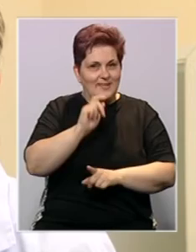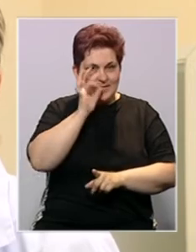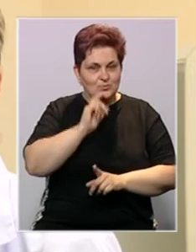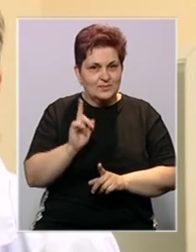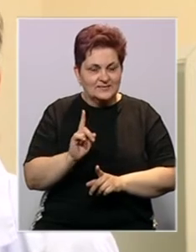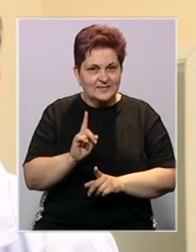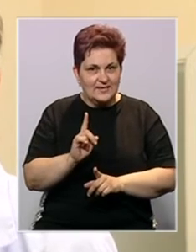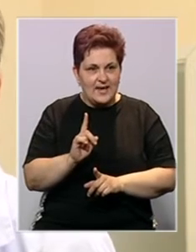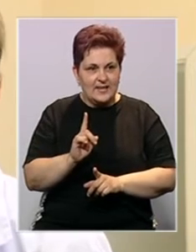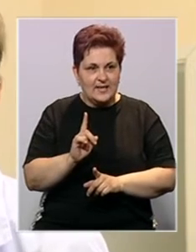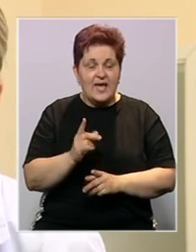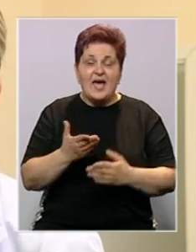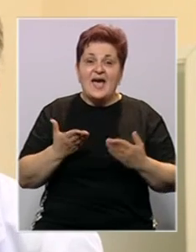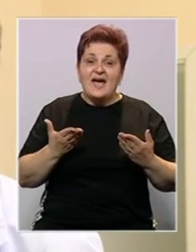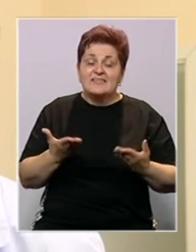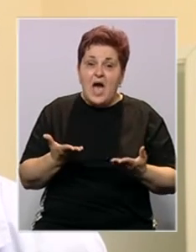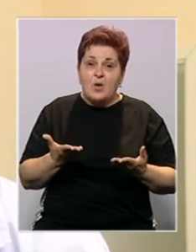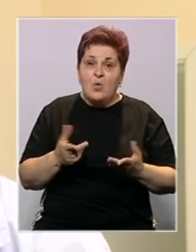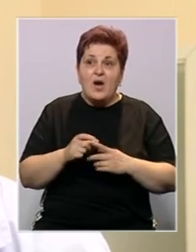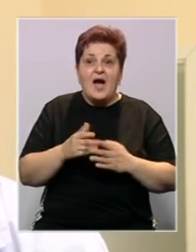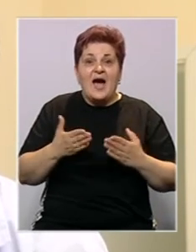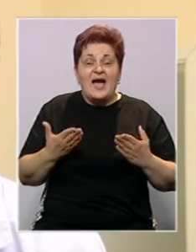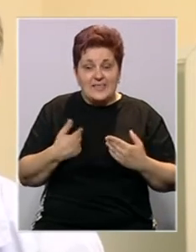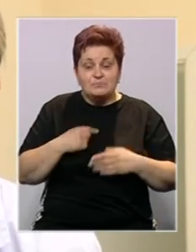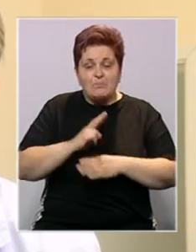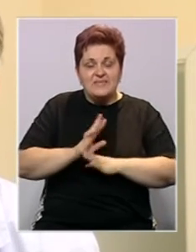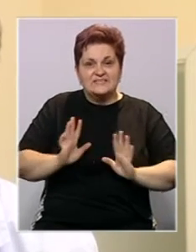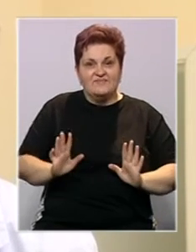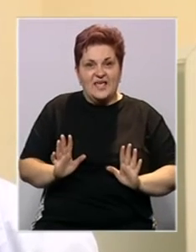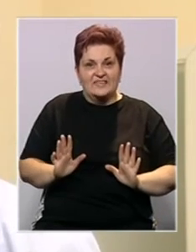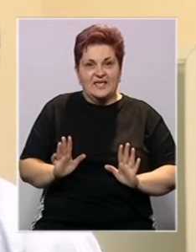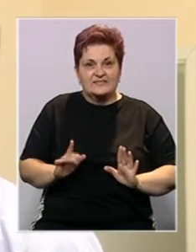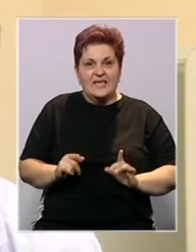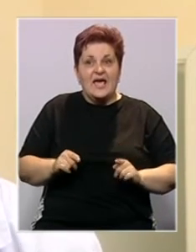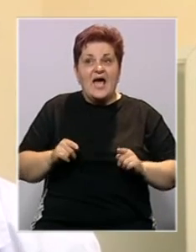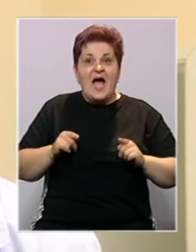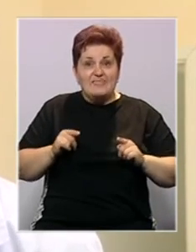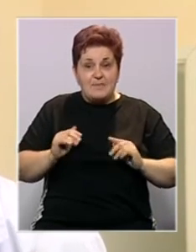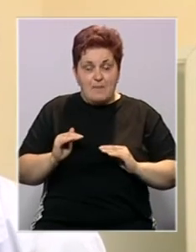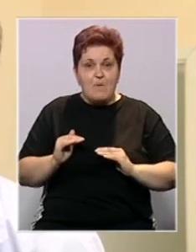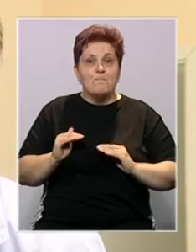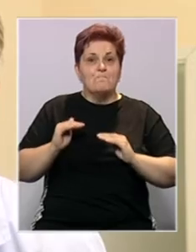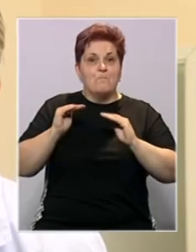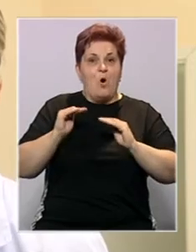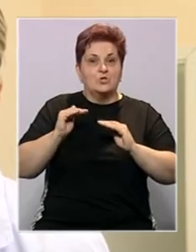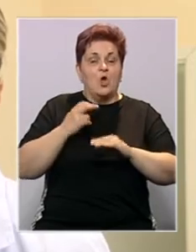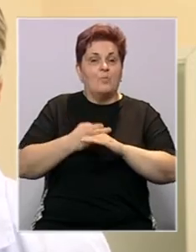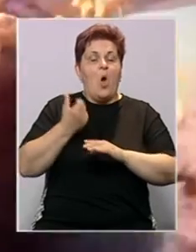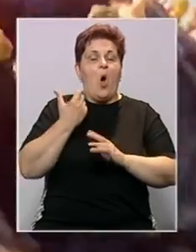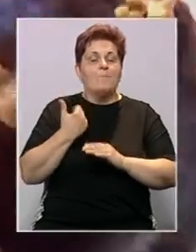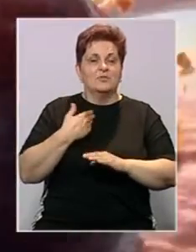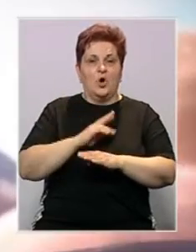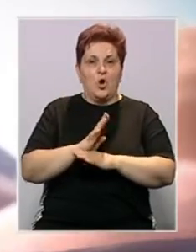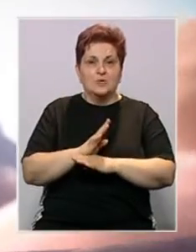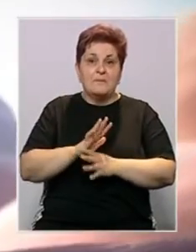testirali. Tako da svjedotimo smo da u ovom momentu zaista imamo porast oboljevanja od COVID-19.